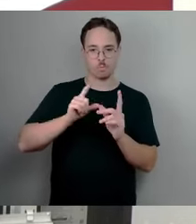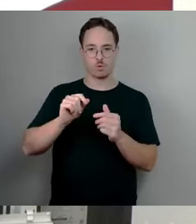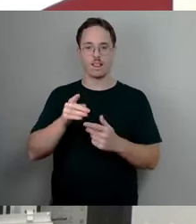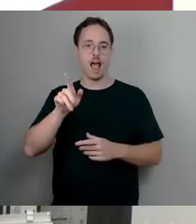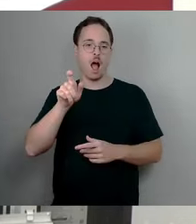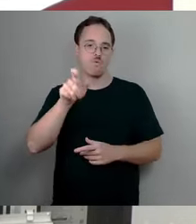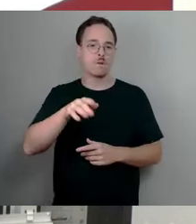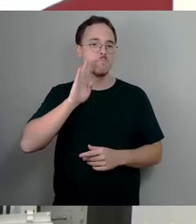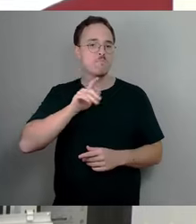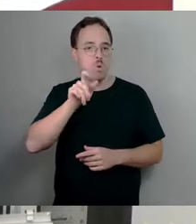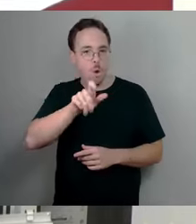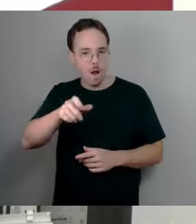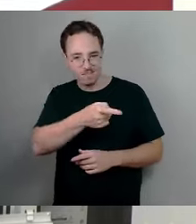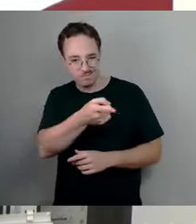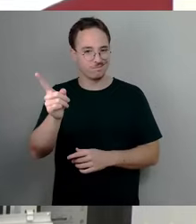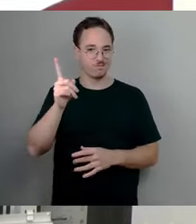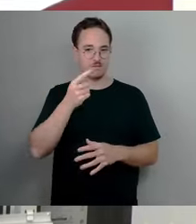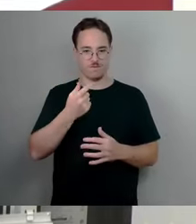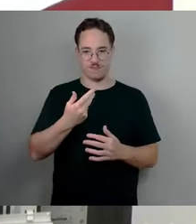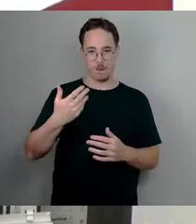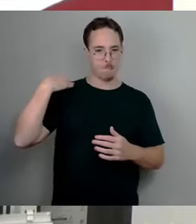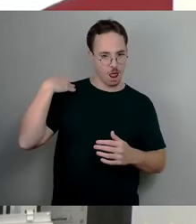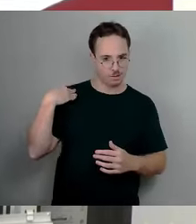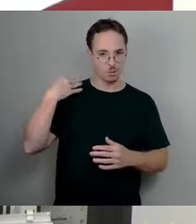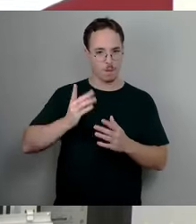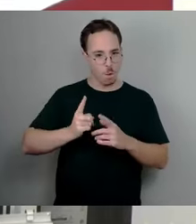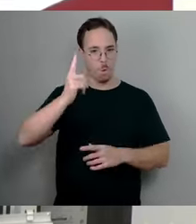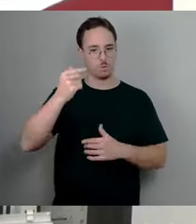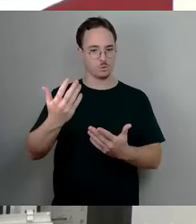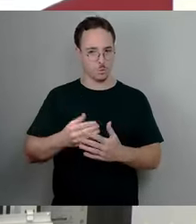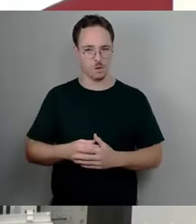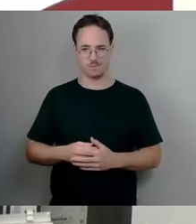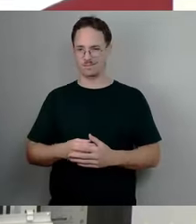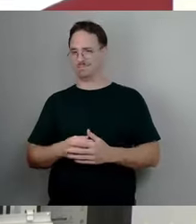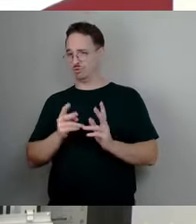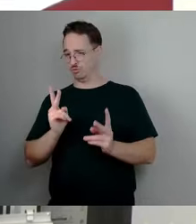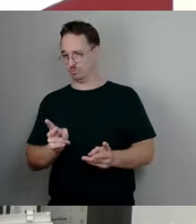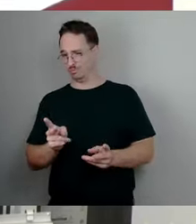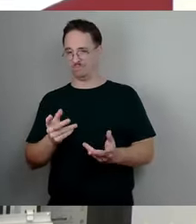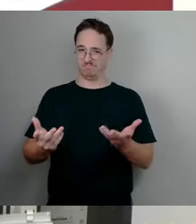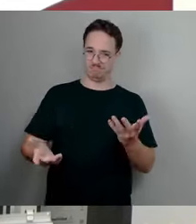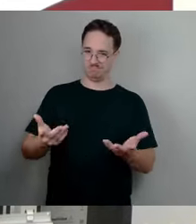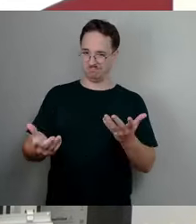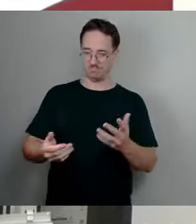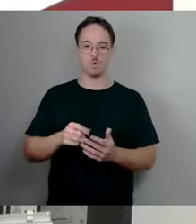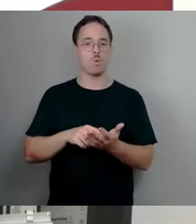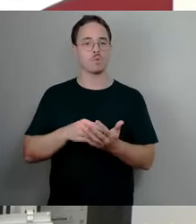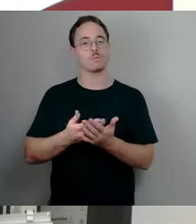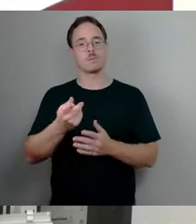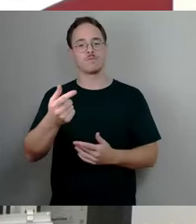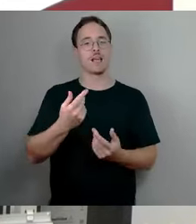Ende hohles Geschwätz ist. Denn das, was wir von den fehlenden Steuern nicht ausgeben können, das belastet die Bürger ja auch. Wie viel